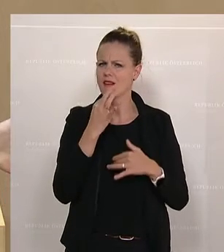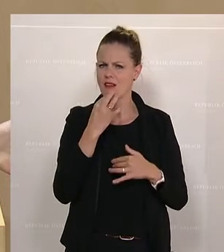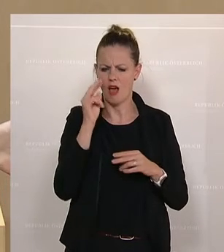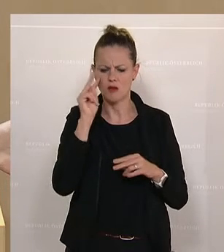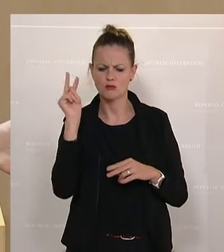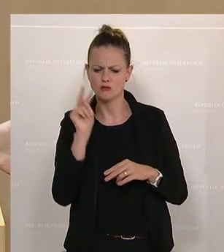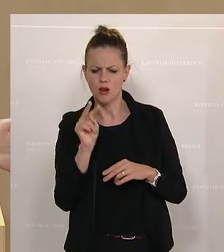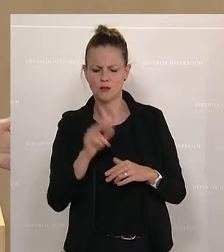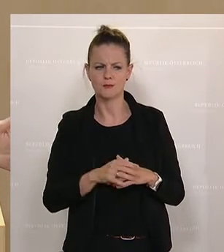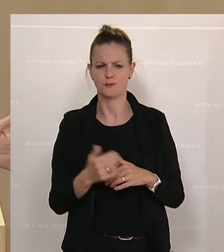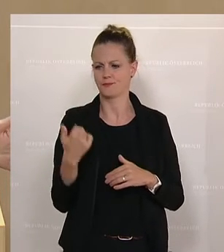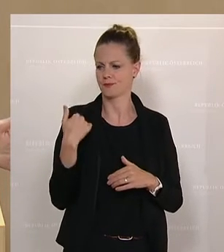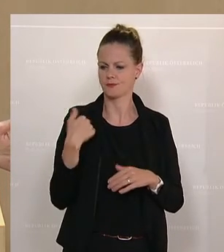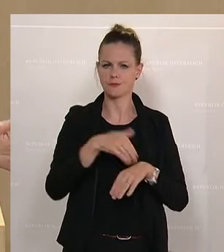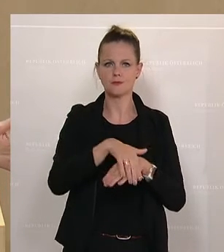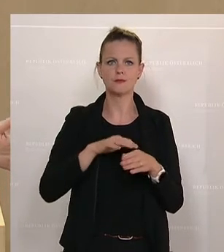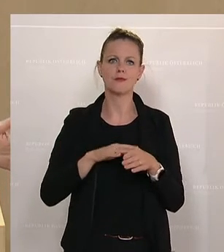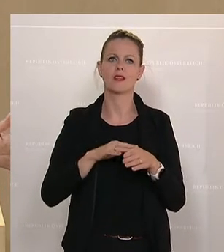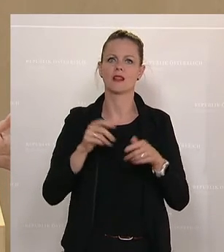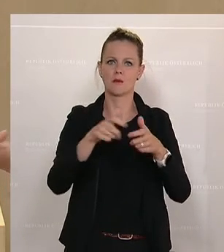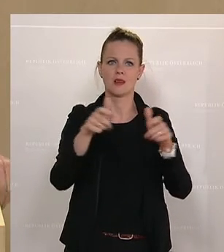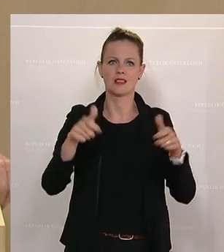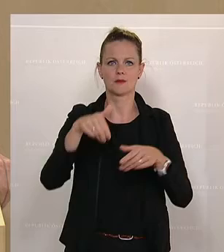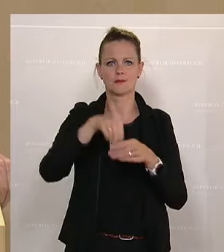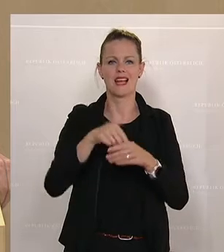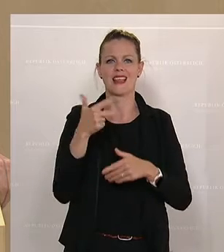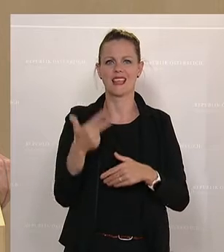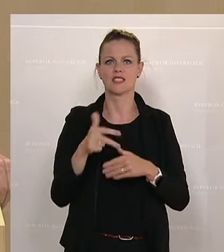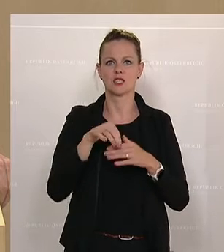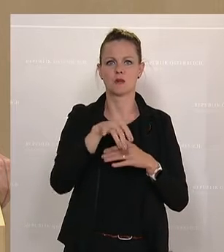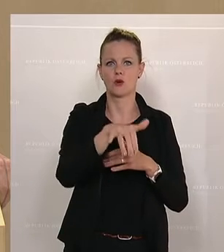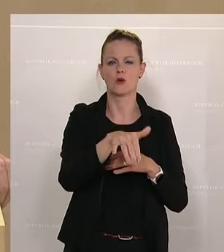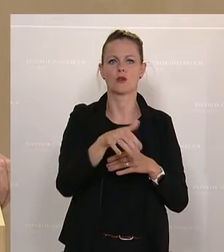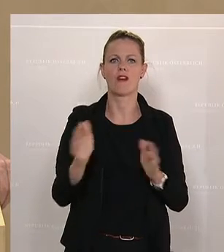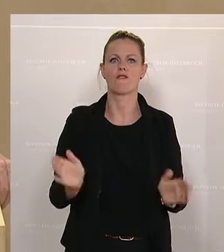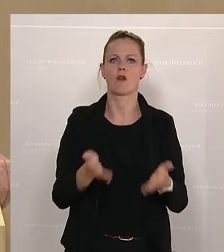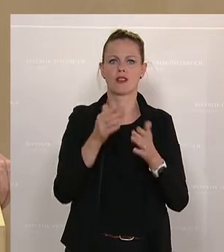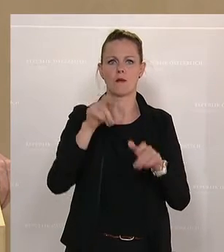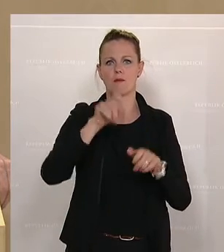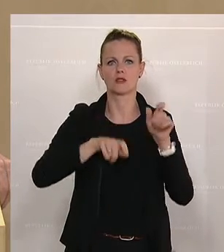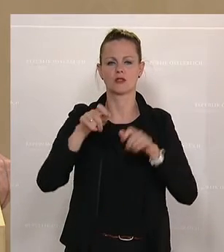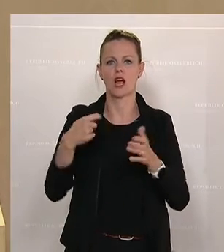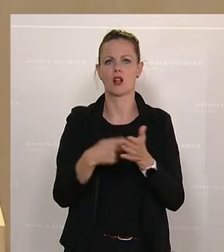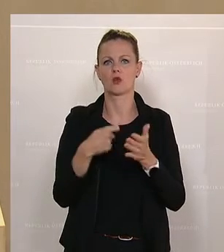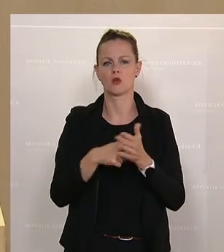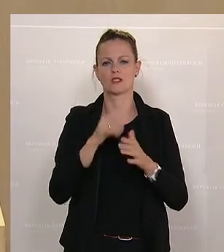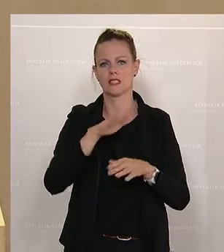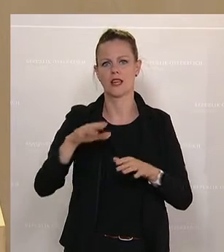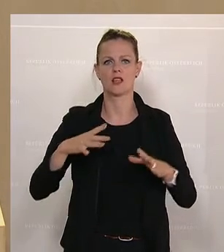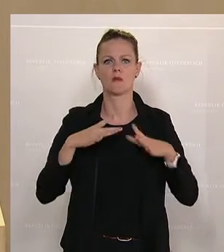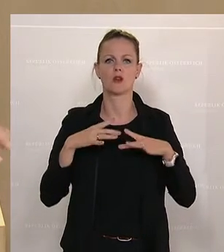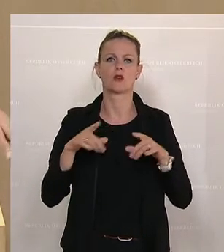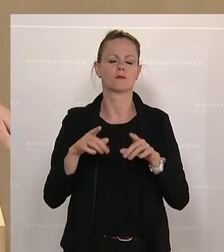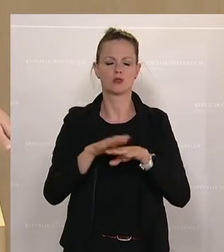Im letzten Gemeindepaket wurden 30 Millionen Förderung Personalkosten für Kinderbetreuung und Ferienbetreuung